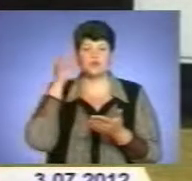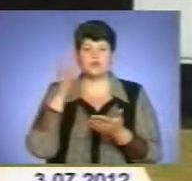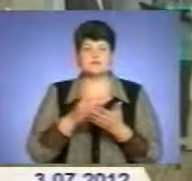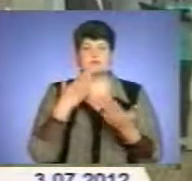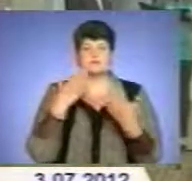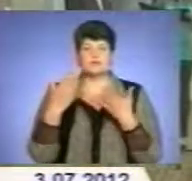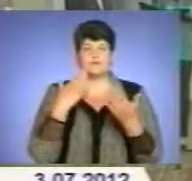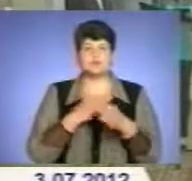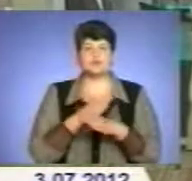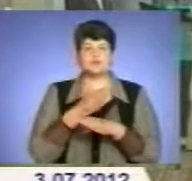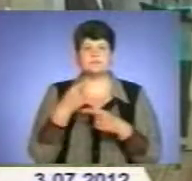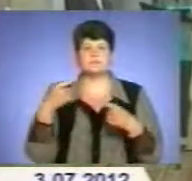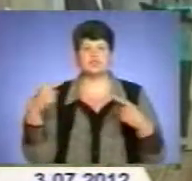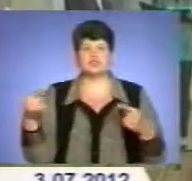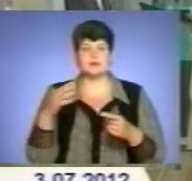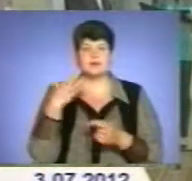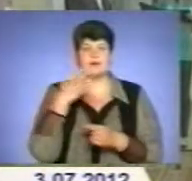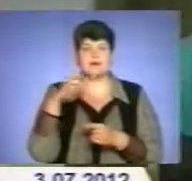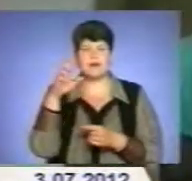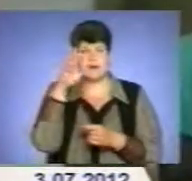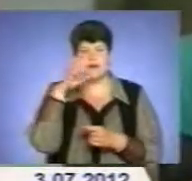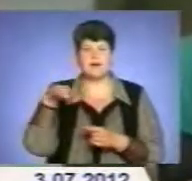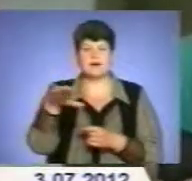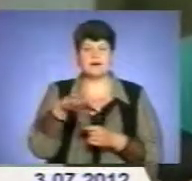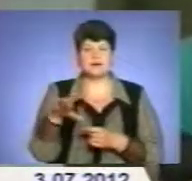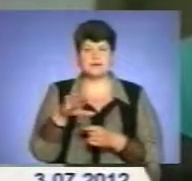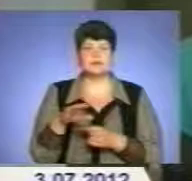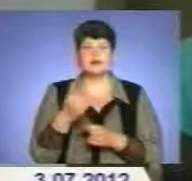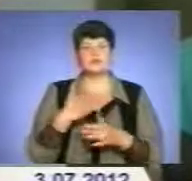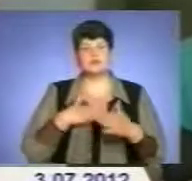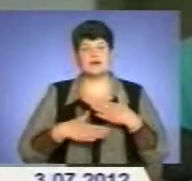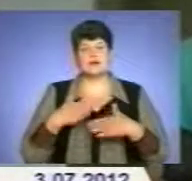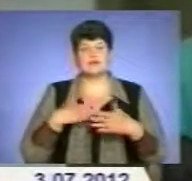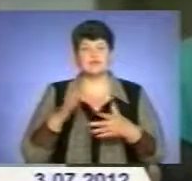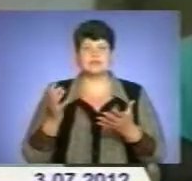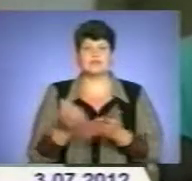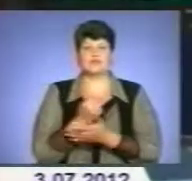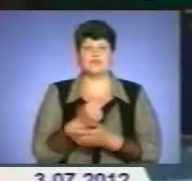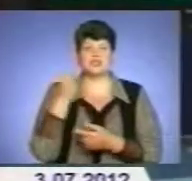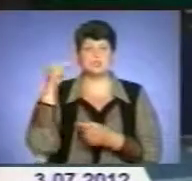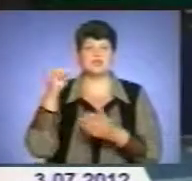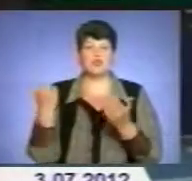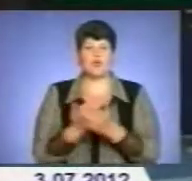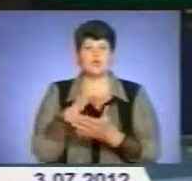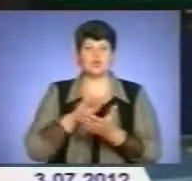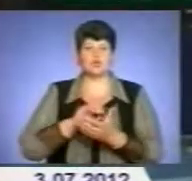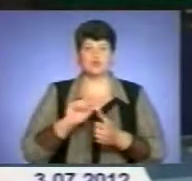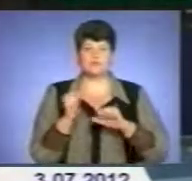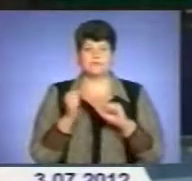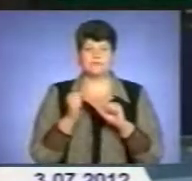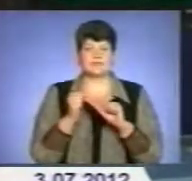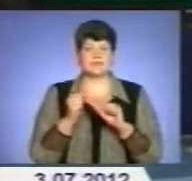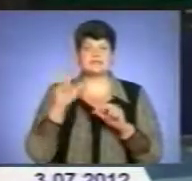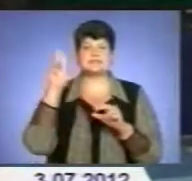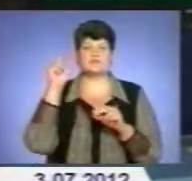інших країн. Для когось він стане в пригоді у майбутній кар'єрі, а дехто радіє, що знайшов на чемпіонаті нових друзів. Цифрове телебачення